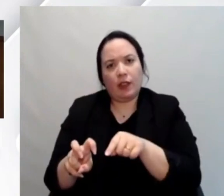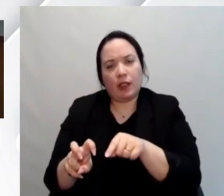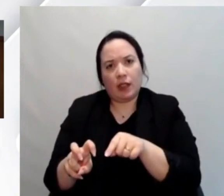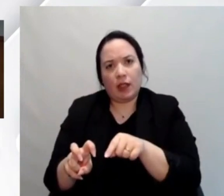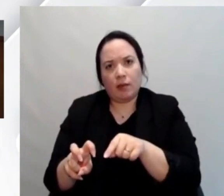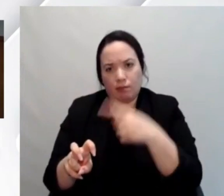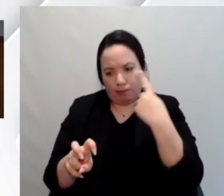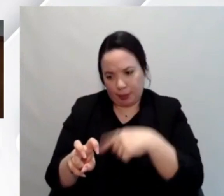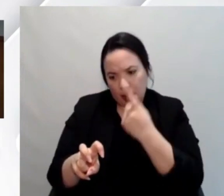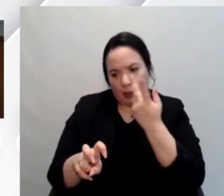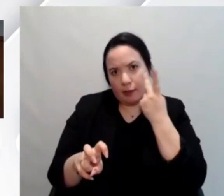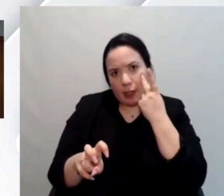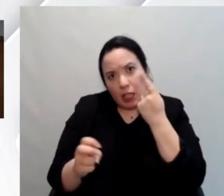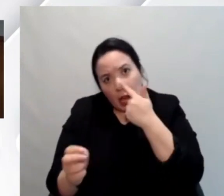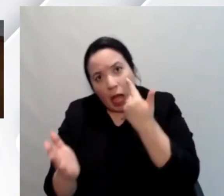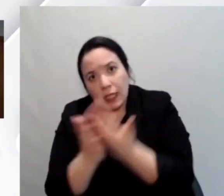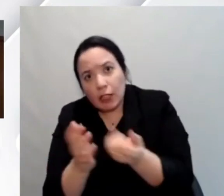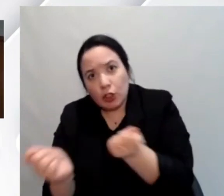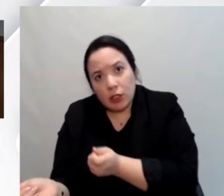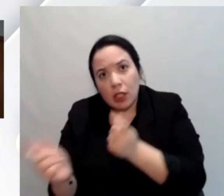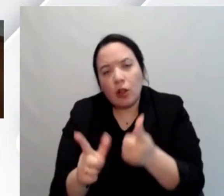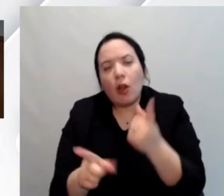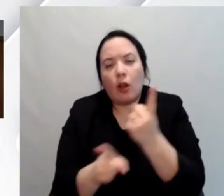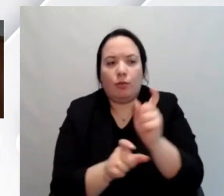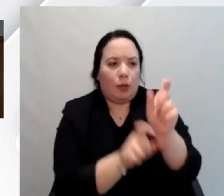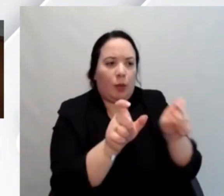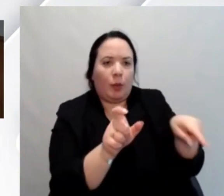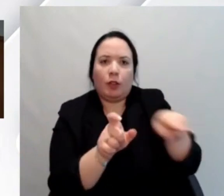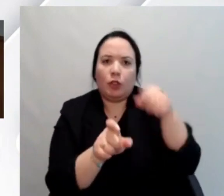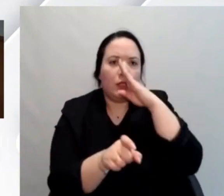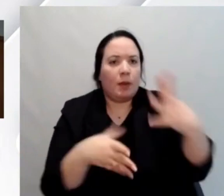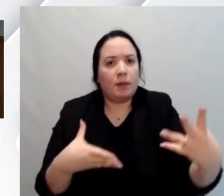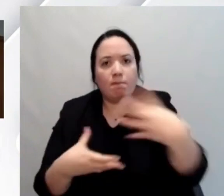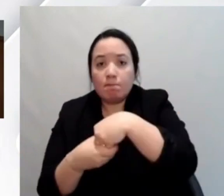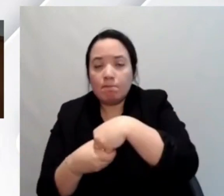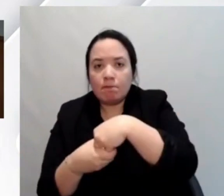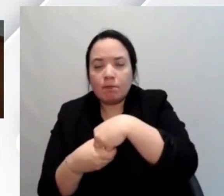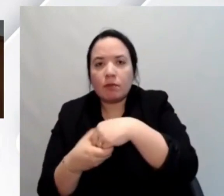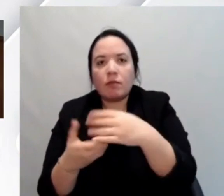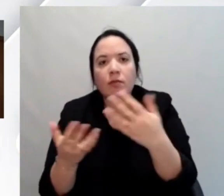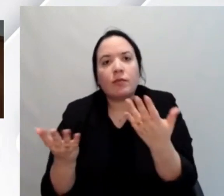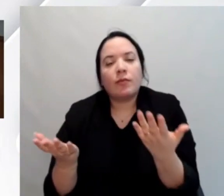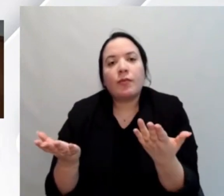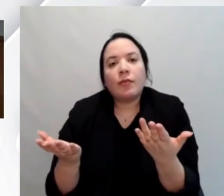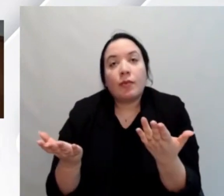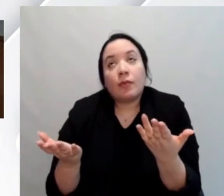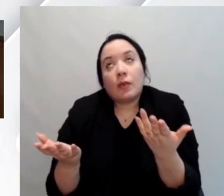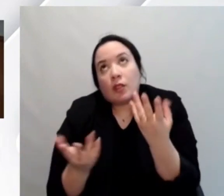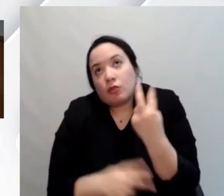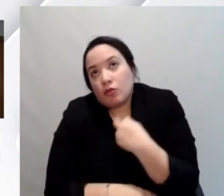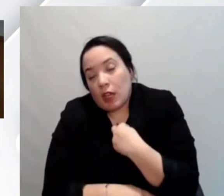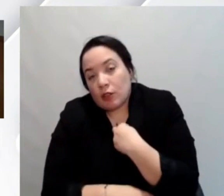conformità diciamo delle piattaforme informatiche poi è chiaro che non è